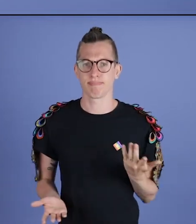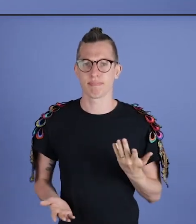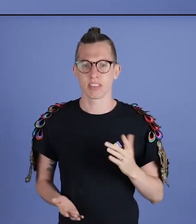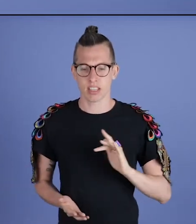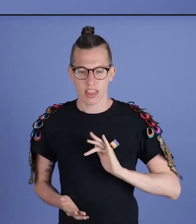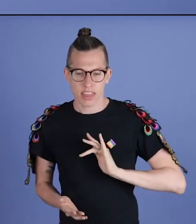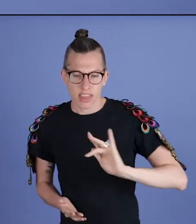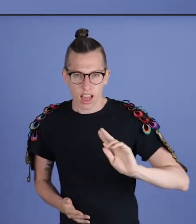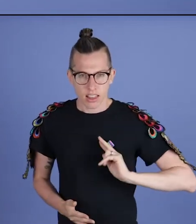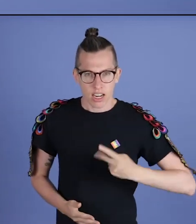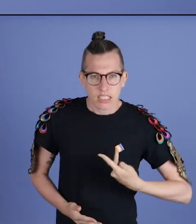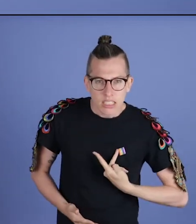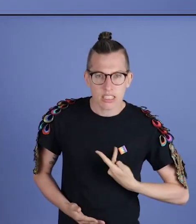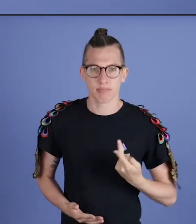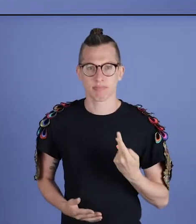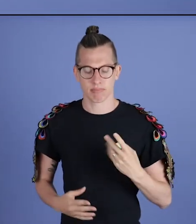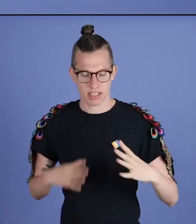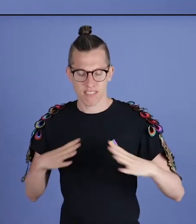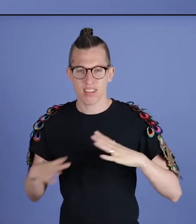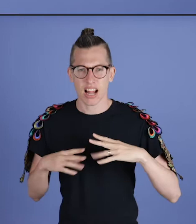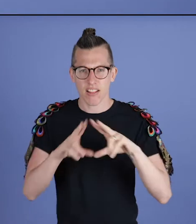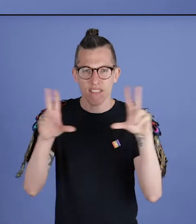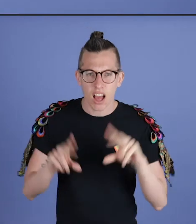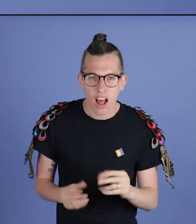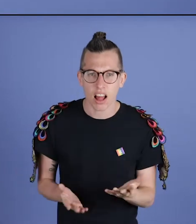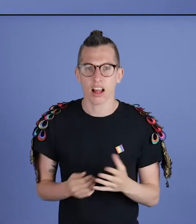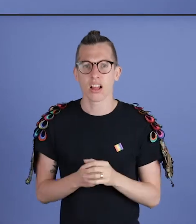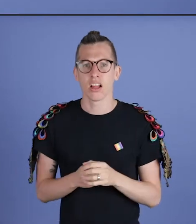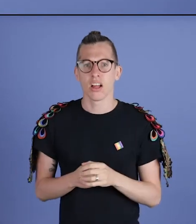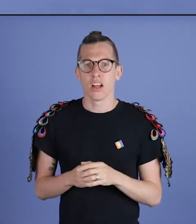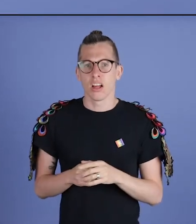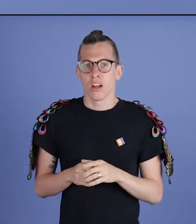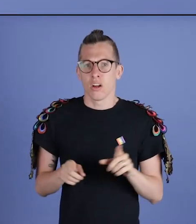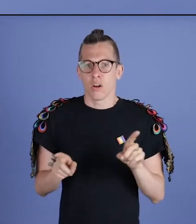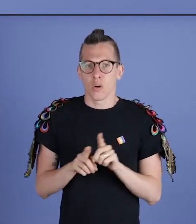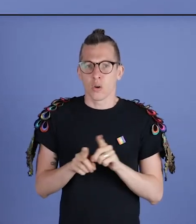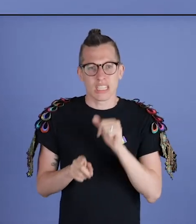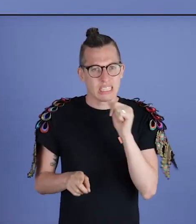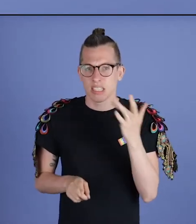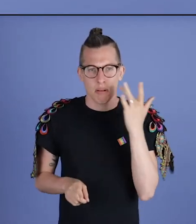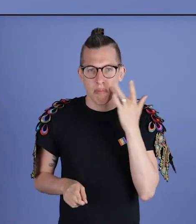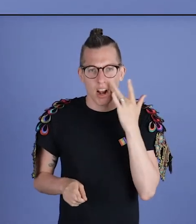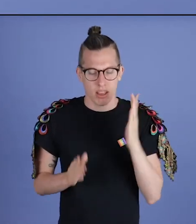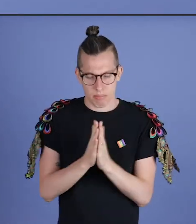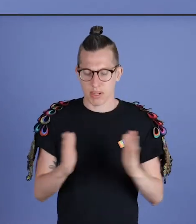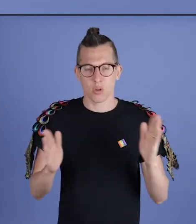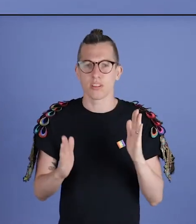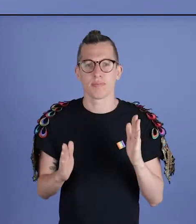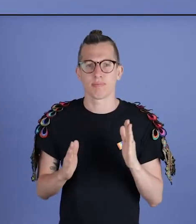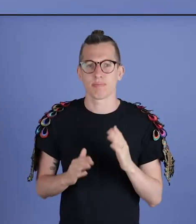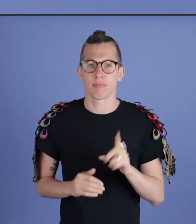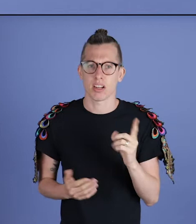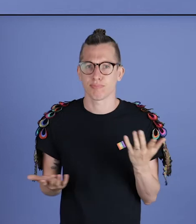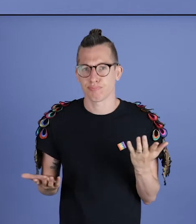zelf en de weg na de transitie het vertellen van het verhaal en dat was inderdaad geen gemakkelijke periode, maar